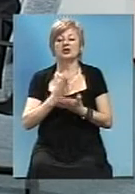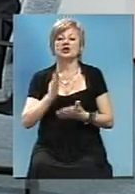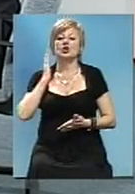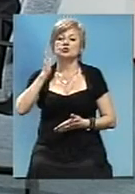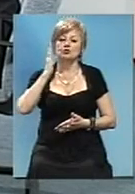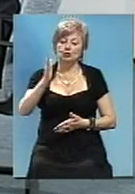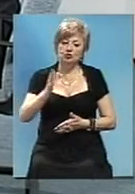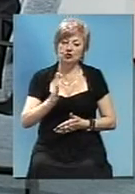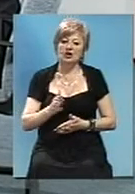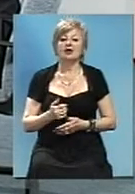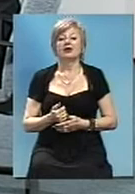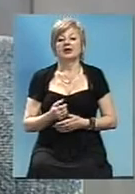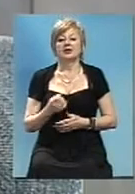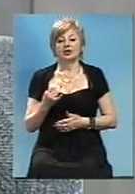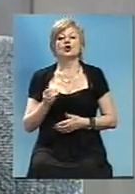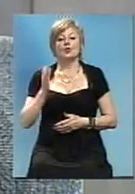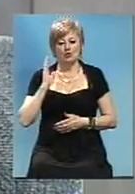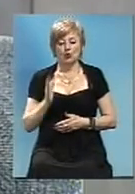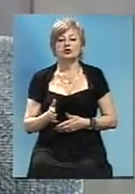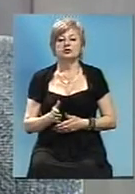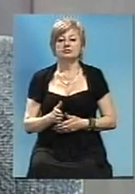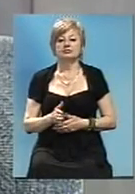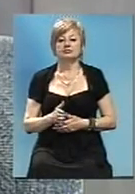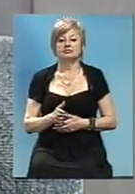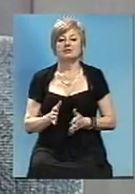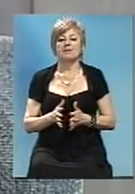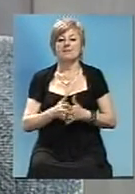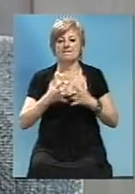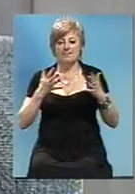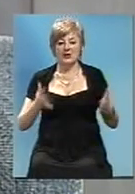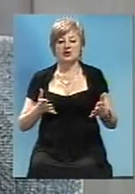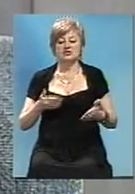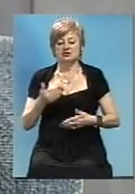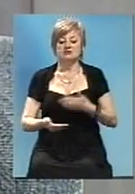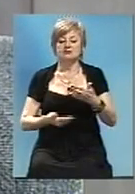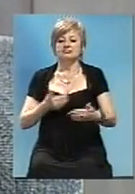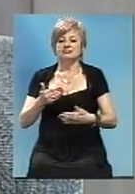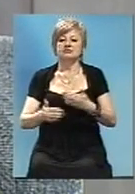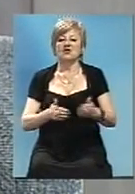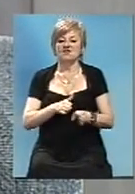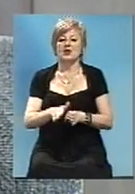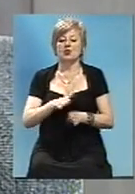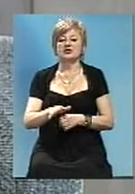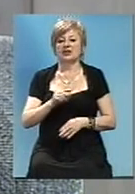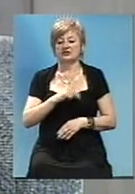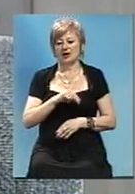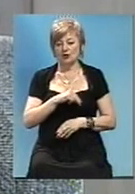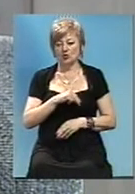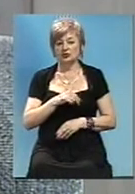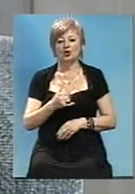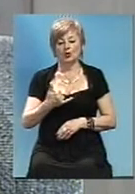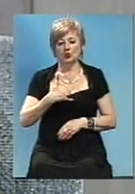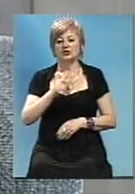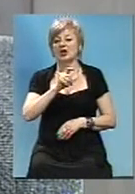Запорожькій області і будем великими і швидшими темпами виконяти роботи, щоб у нас люди,